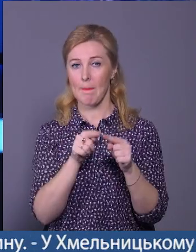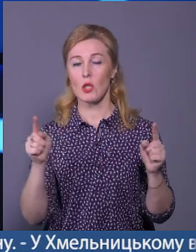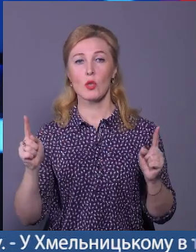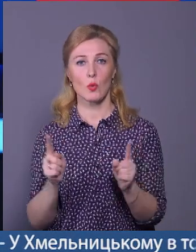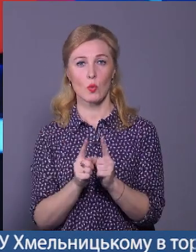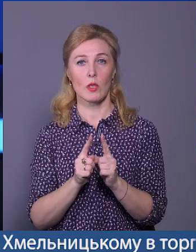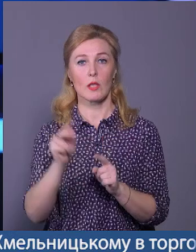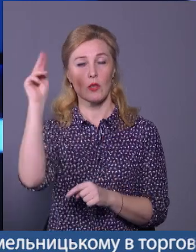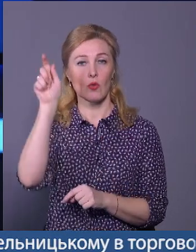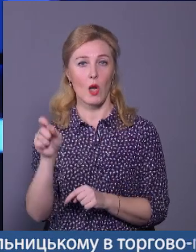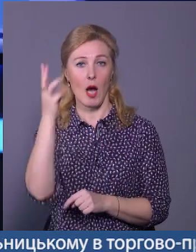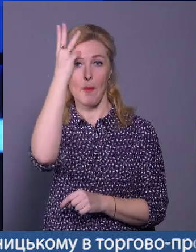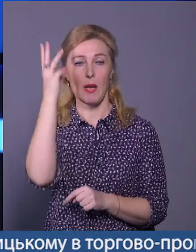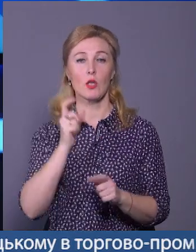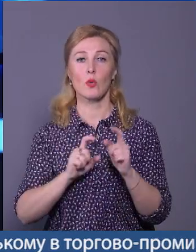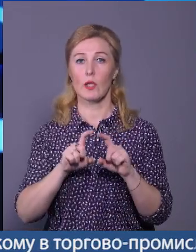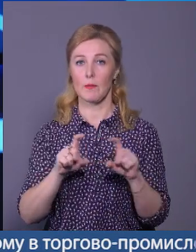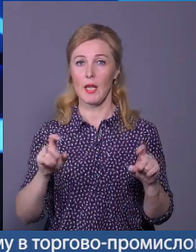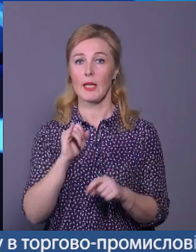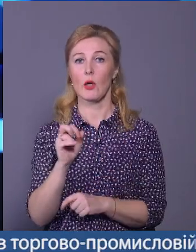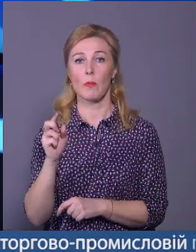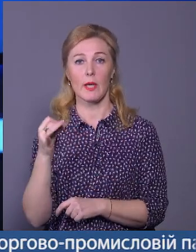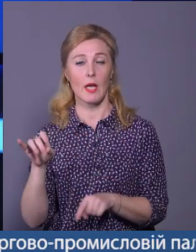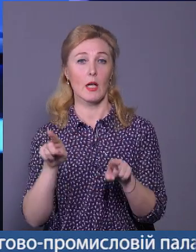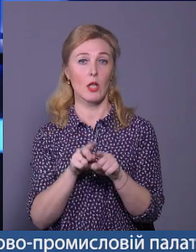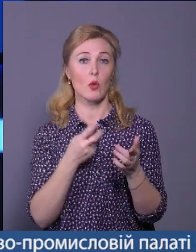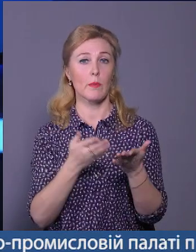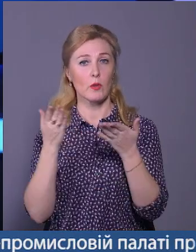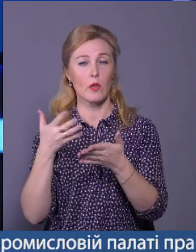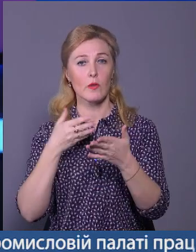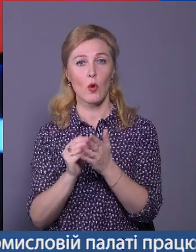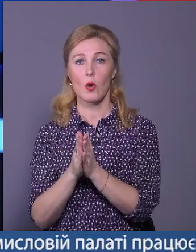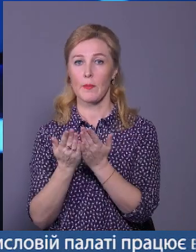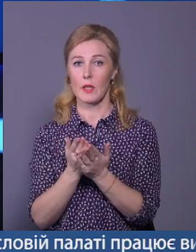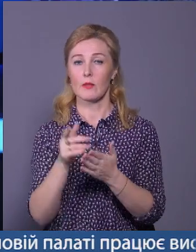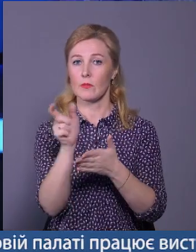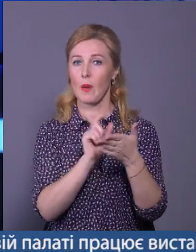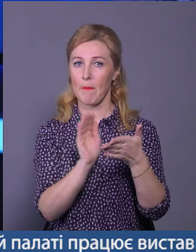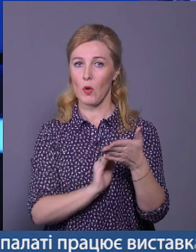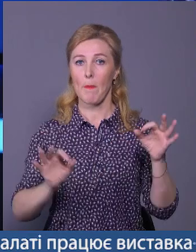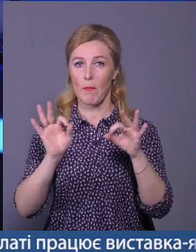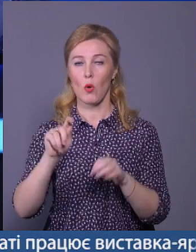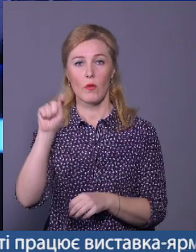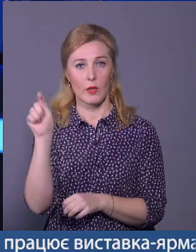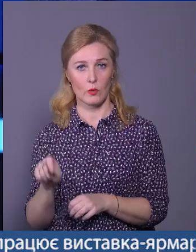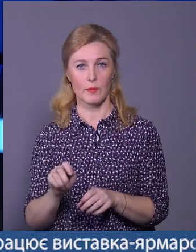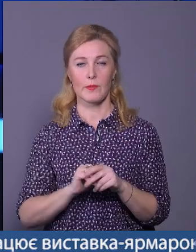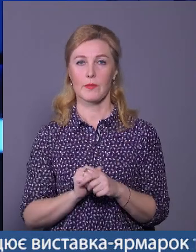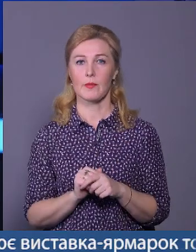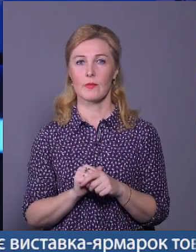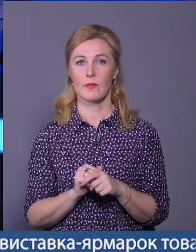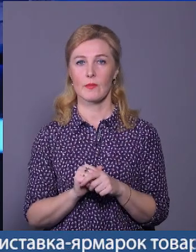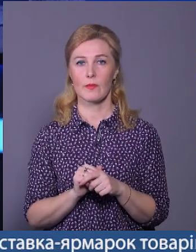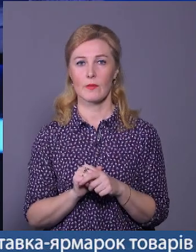зустрічі зі школярами Хмельницької гімназії Ігор Байдак також презентував свою збірку сатиричних поезій про війну. Ірина Аріон